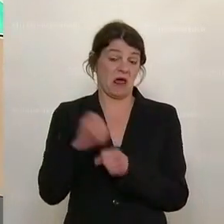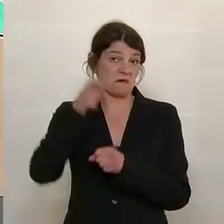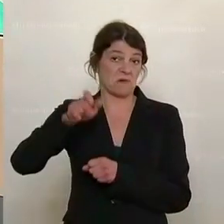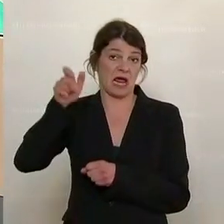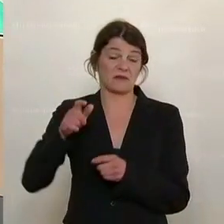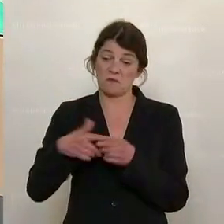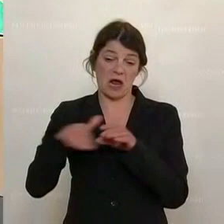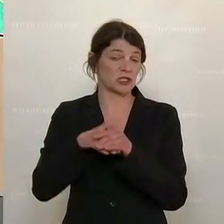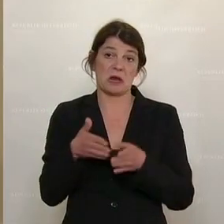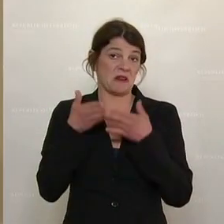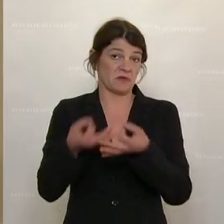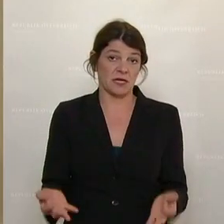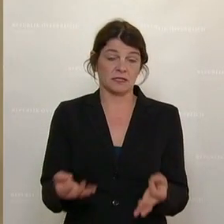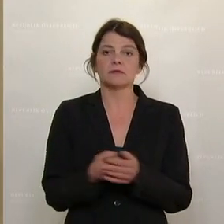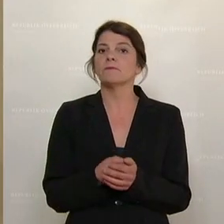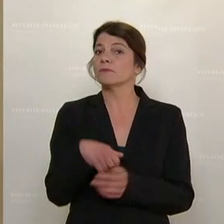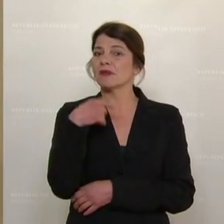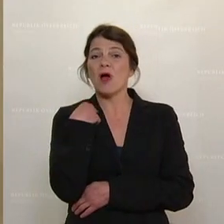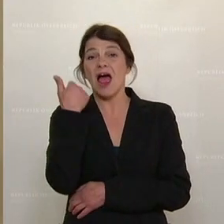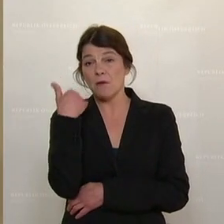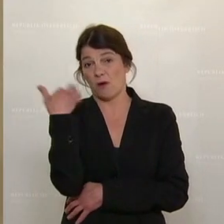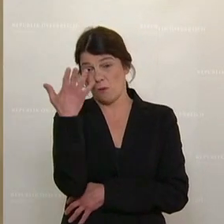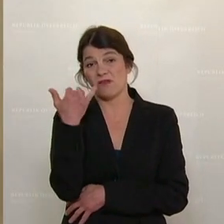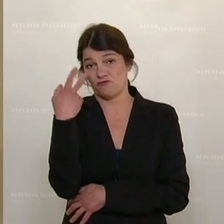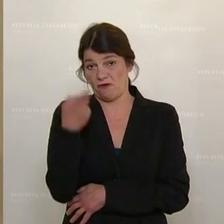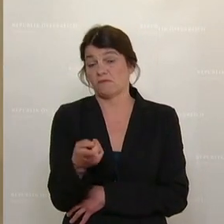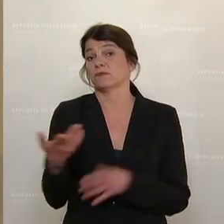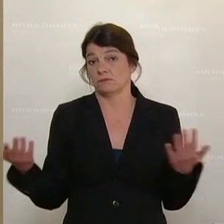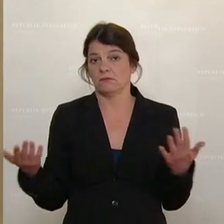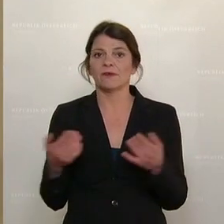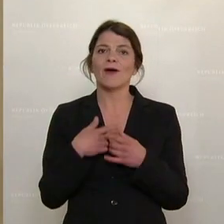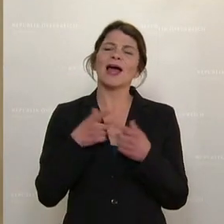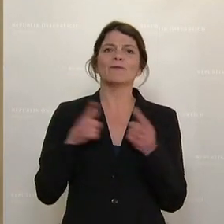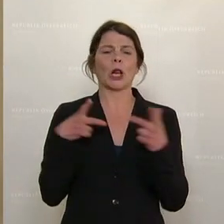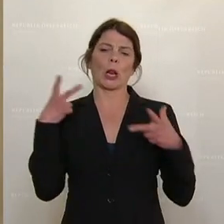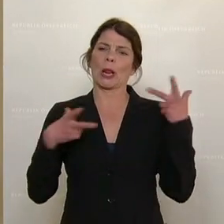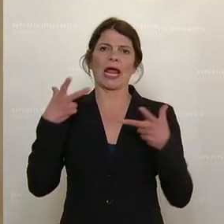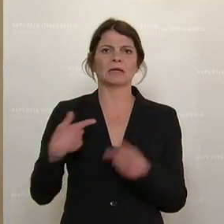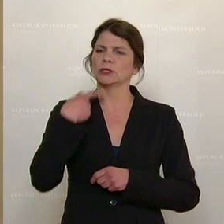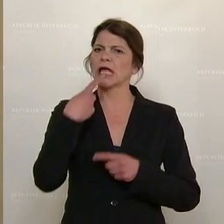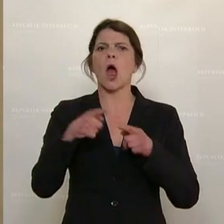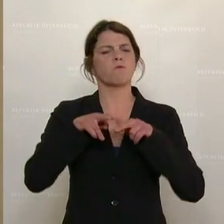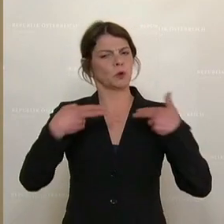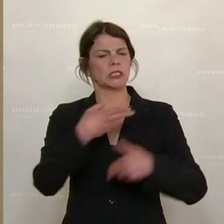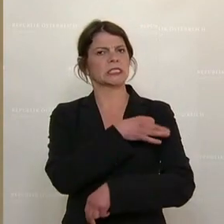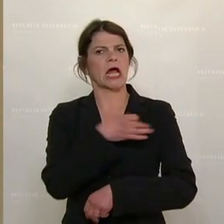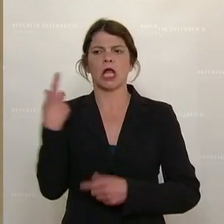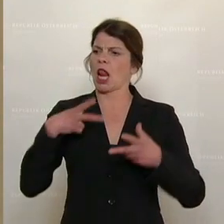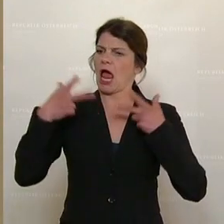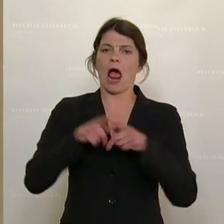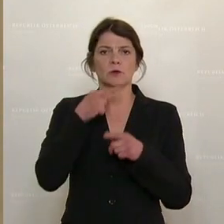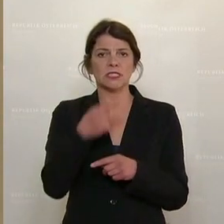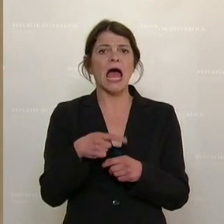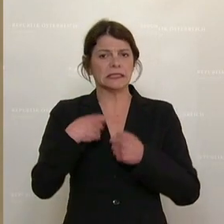Angestellten nicht. Und das muss man schon auch einmal hinterfragen. Wir haben ja gerade großmundig angekündigt, auch vom Bundeskanzler, das